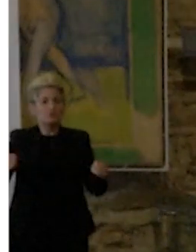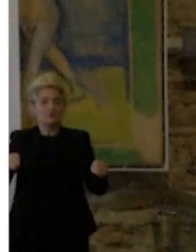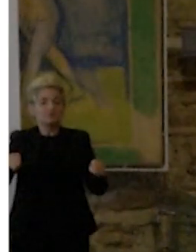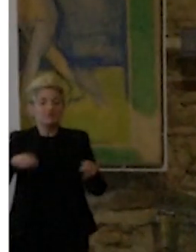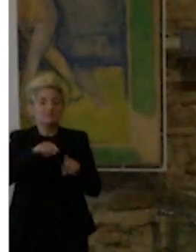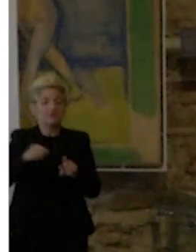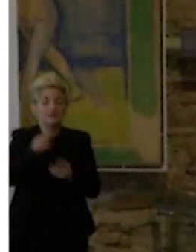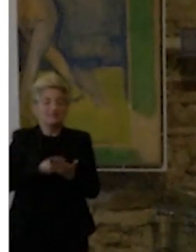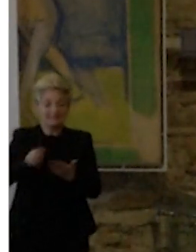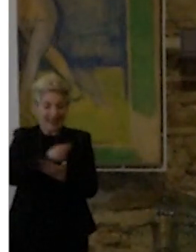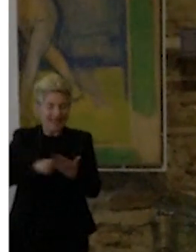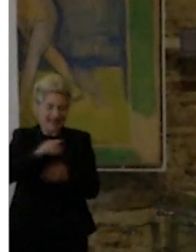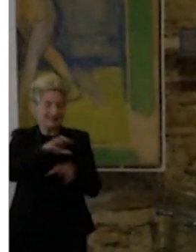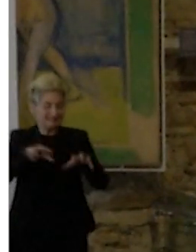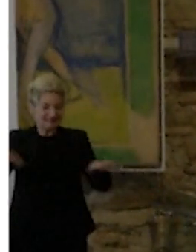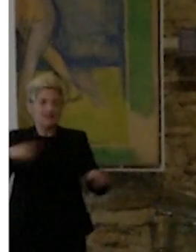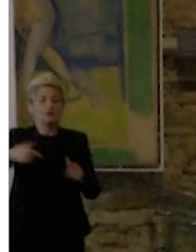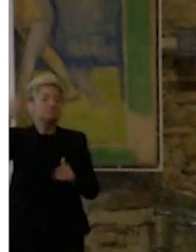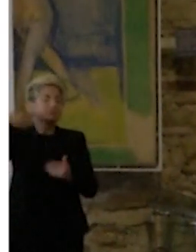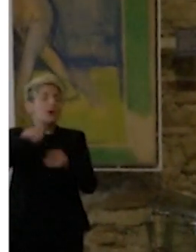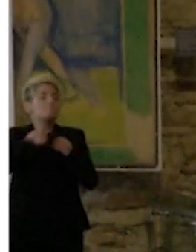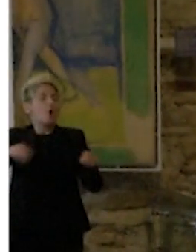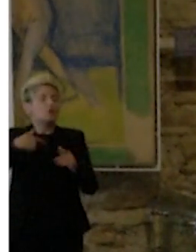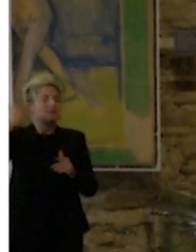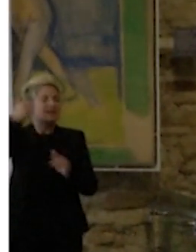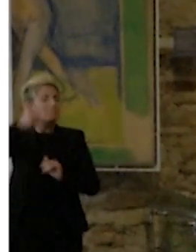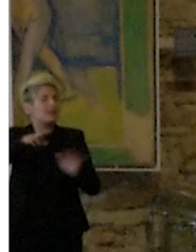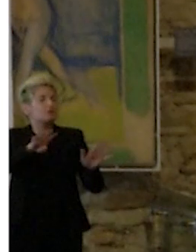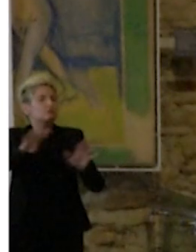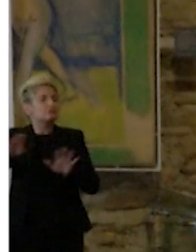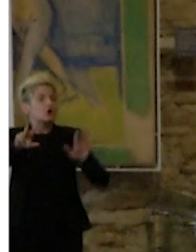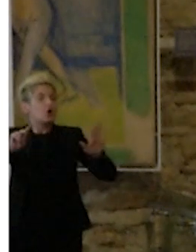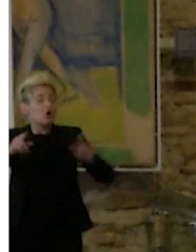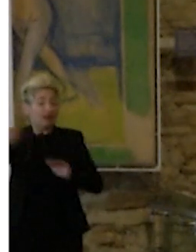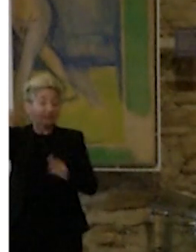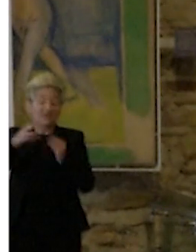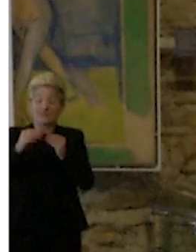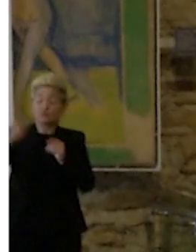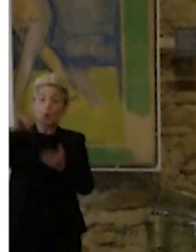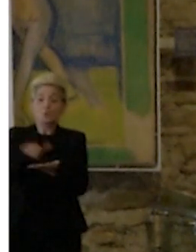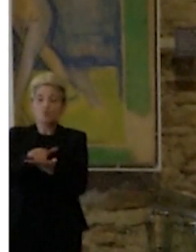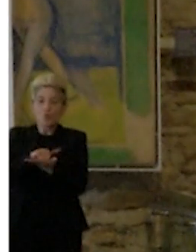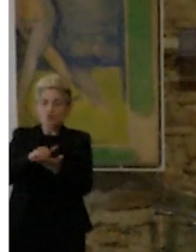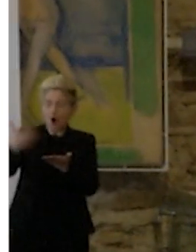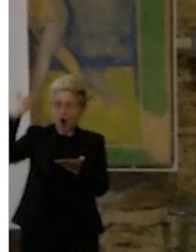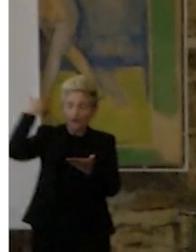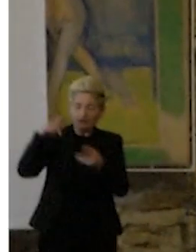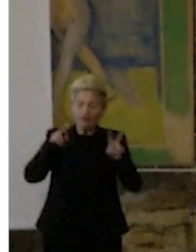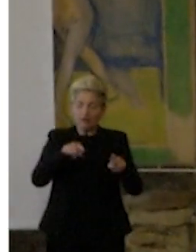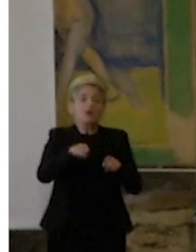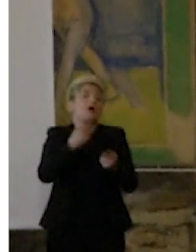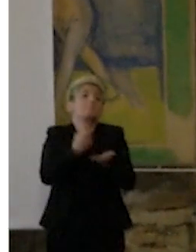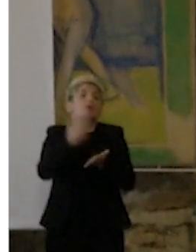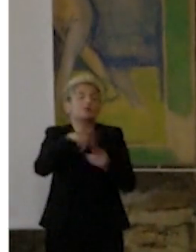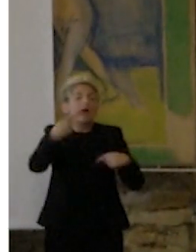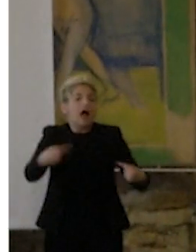Domestic Landscape, fatta a New York negli anni Ottanta, è ancora una mostra potentissima. Questa sarà una mostra, dal nostro punto